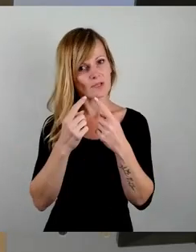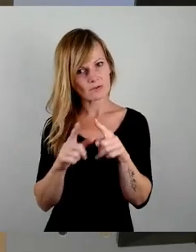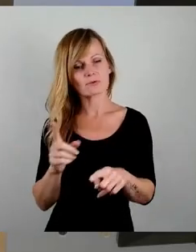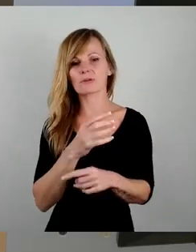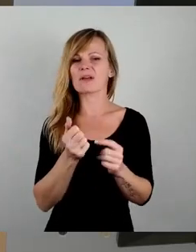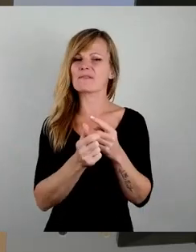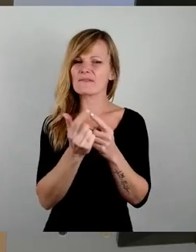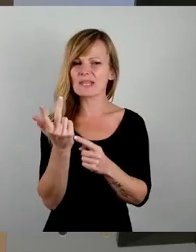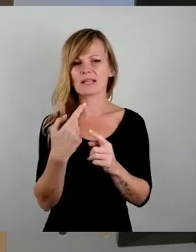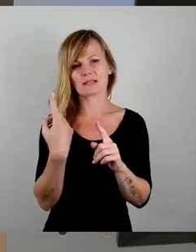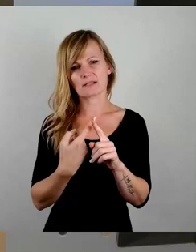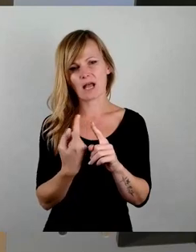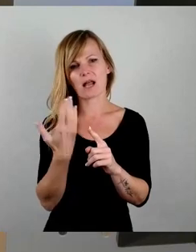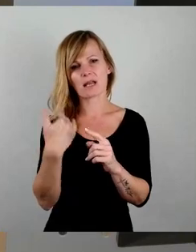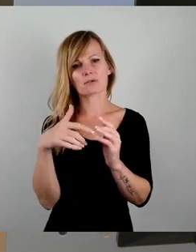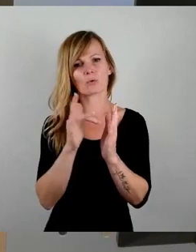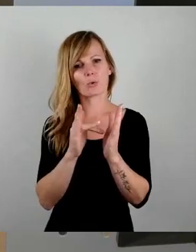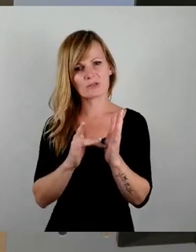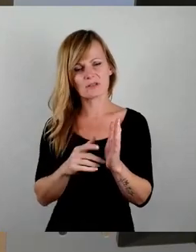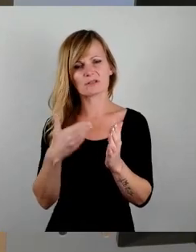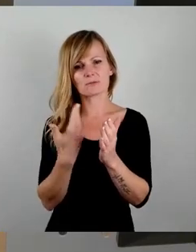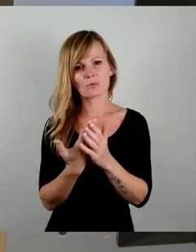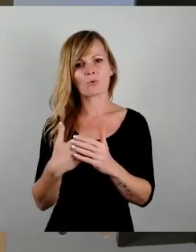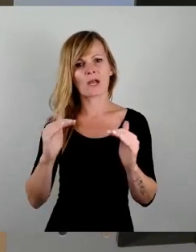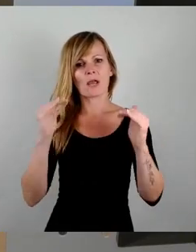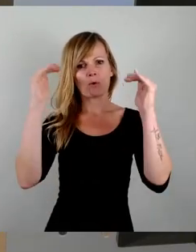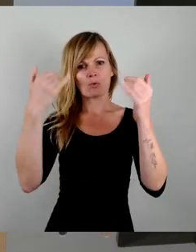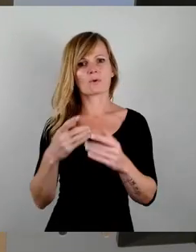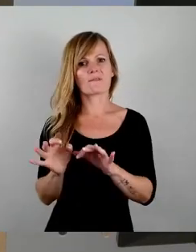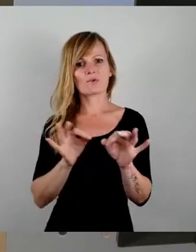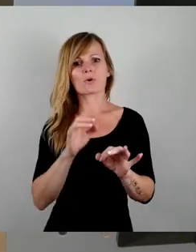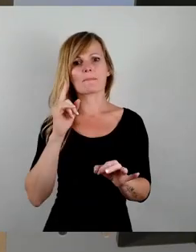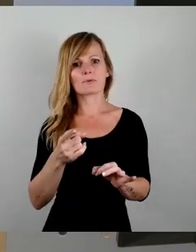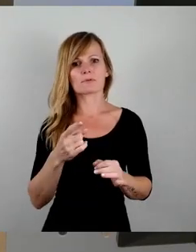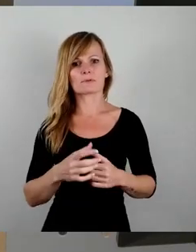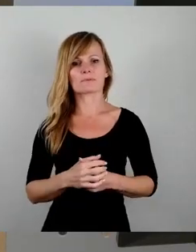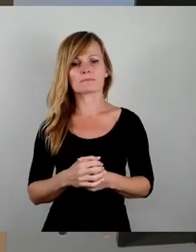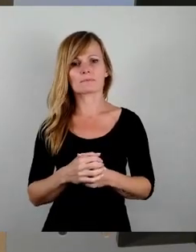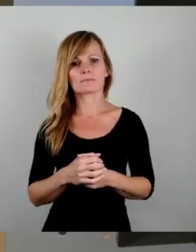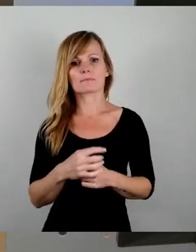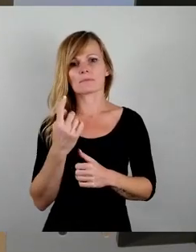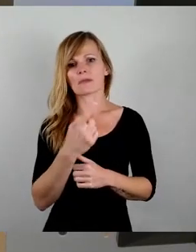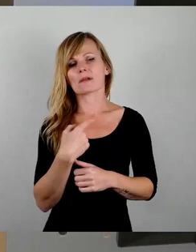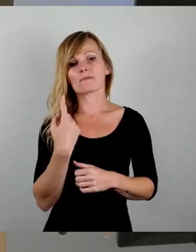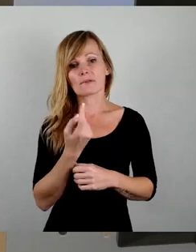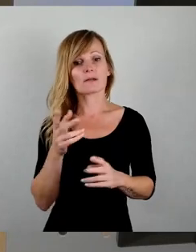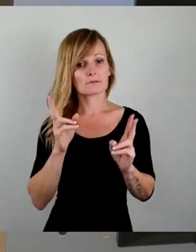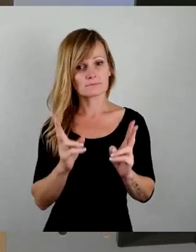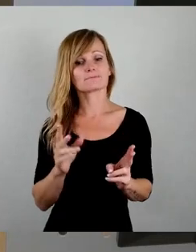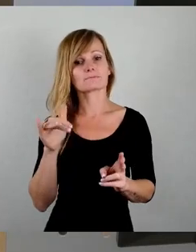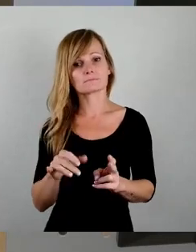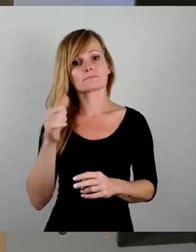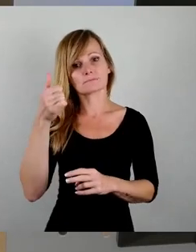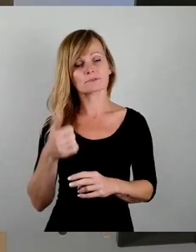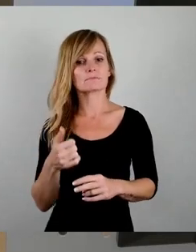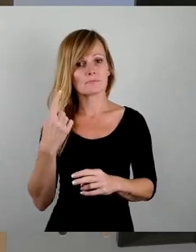Gründen, die zu dieser Erhöhung führen muss. Wir haben in der Tat auch erstmals einen